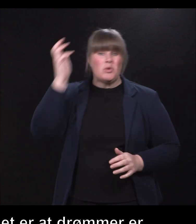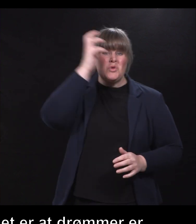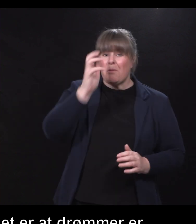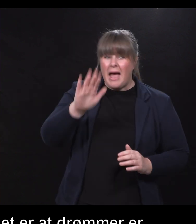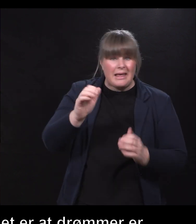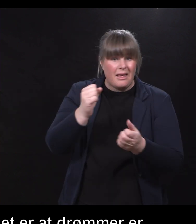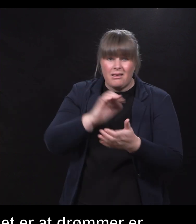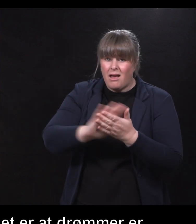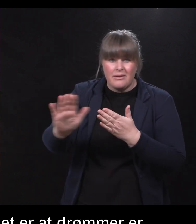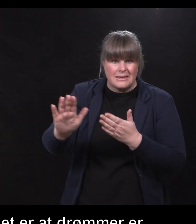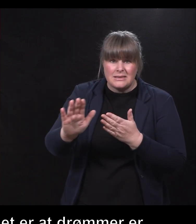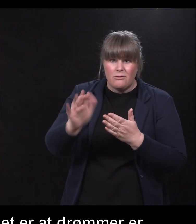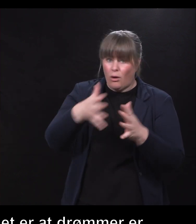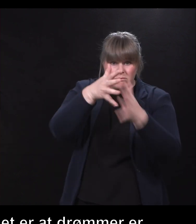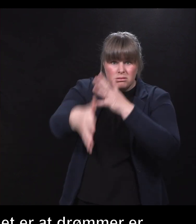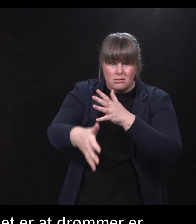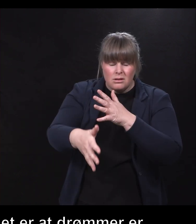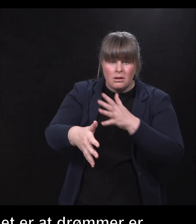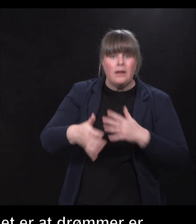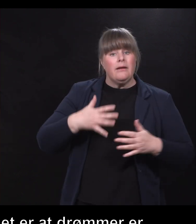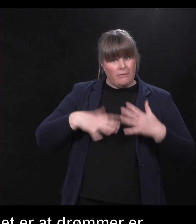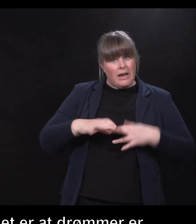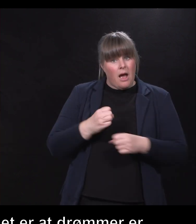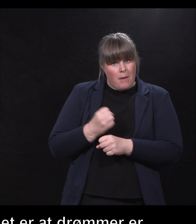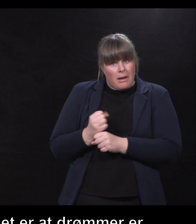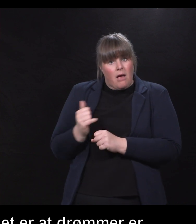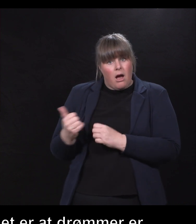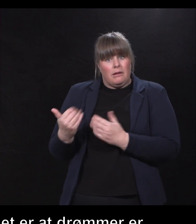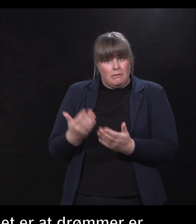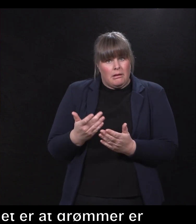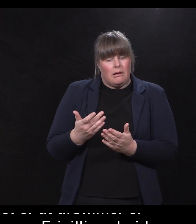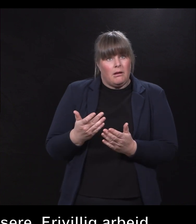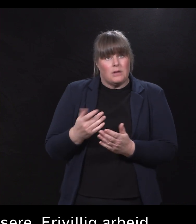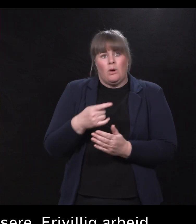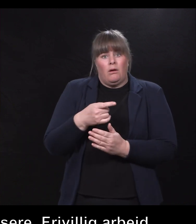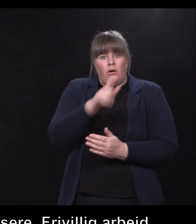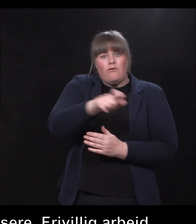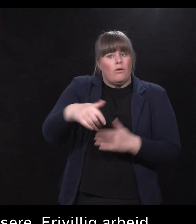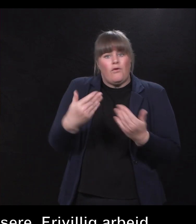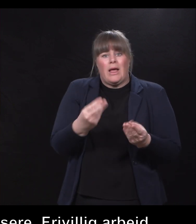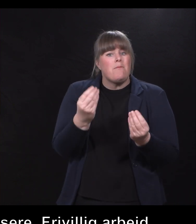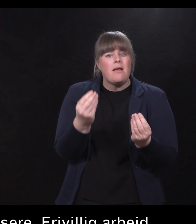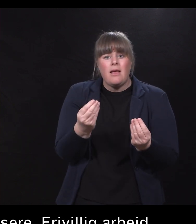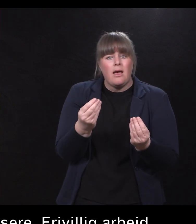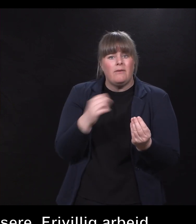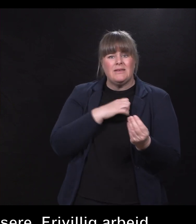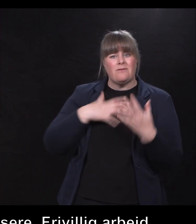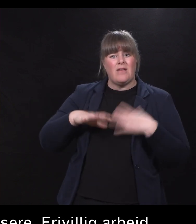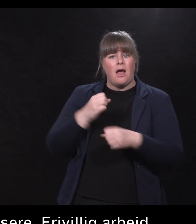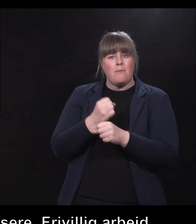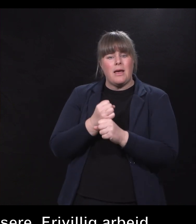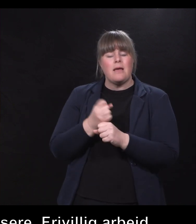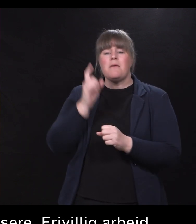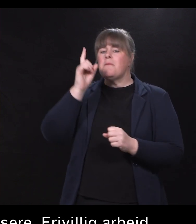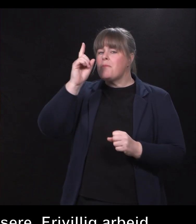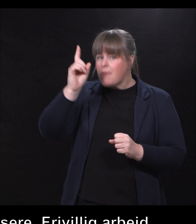realisere frivillig arbeid. Da gir folk og får ikke penger for innsatsen, men vi